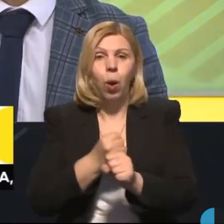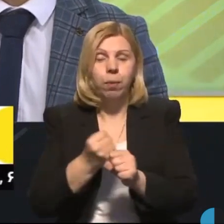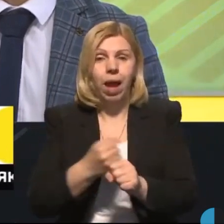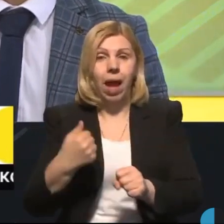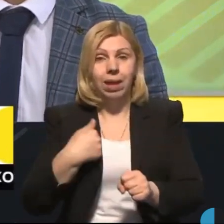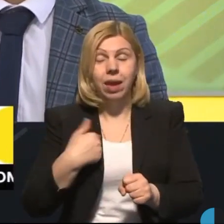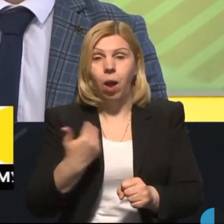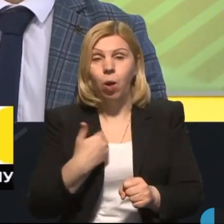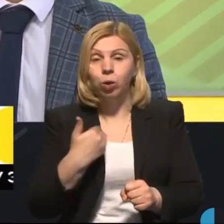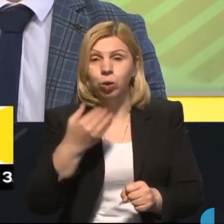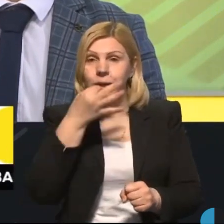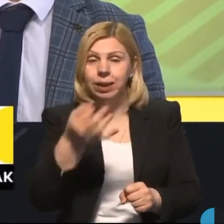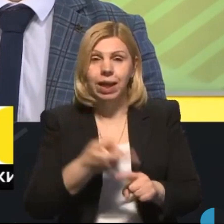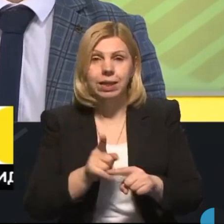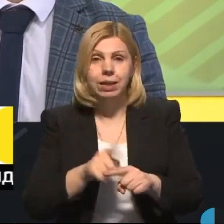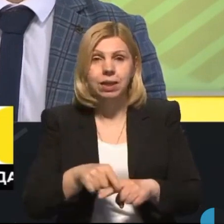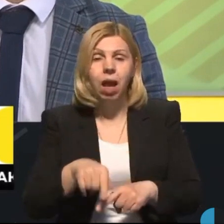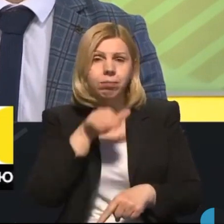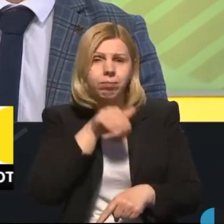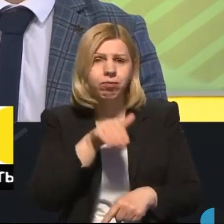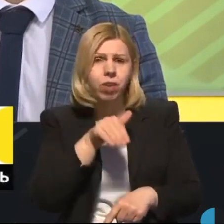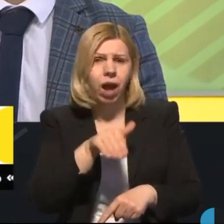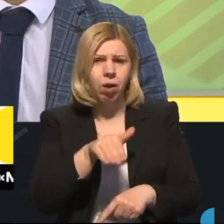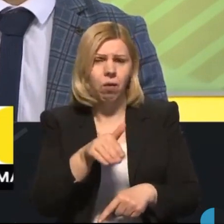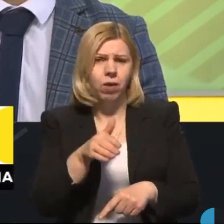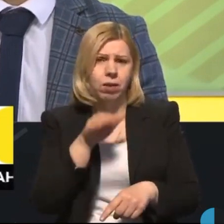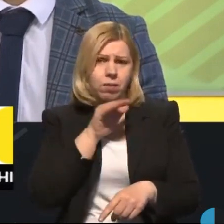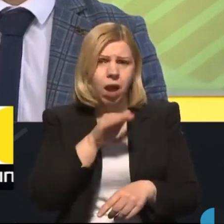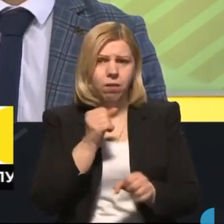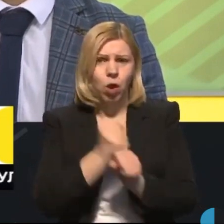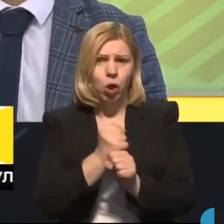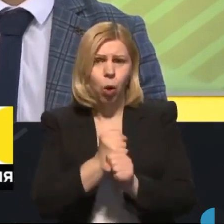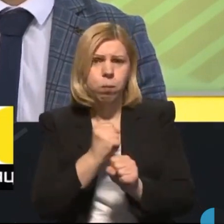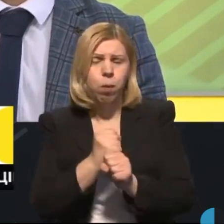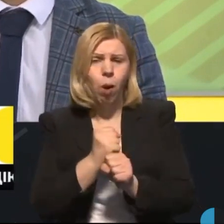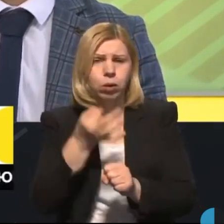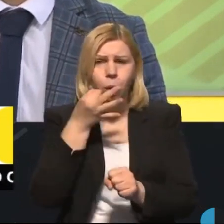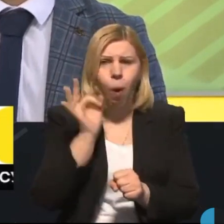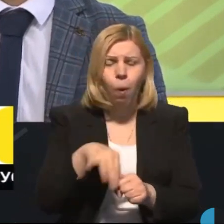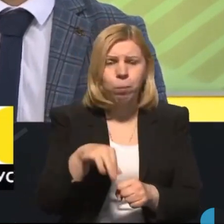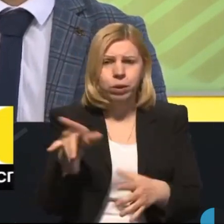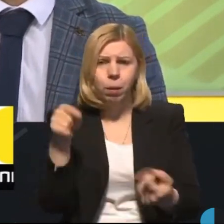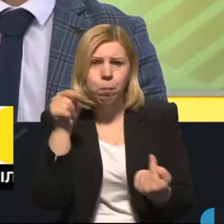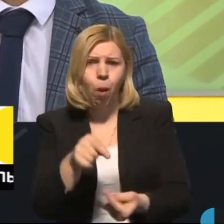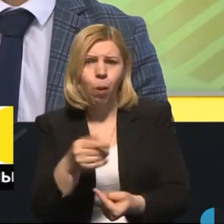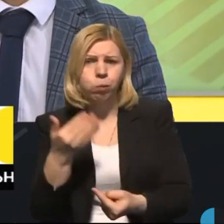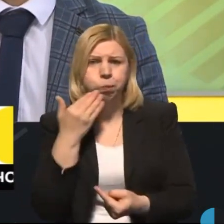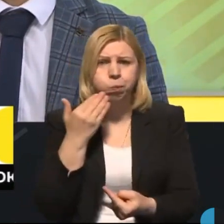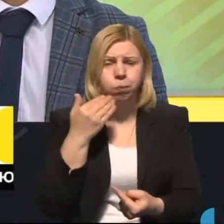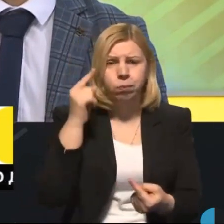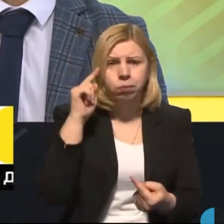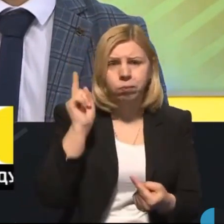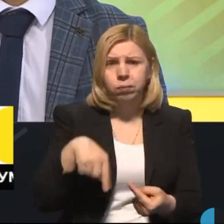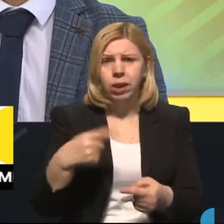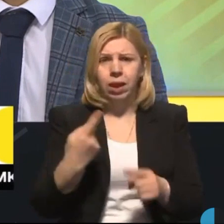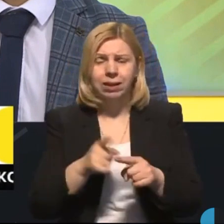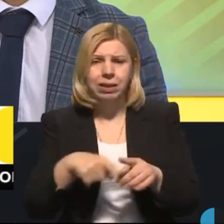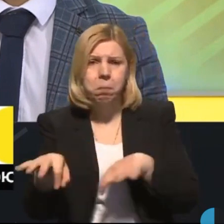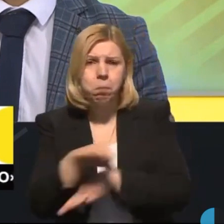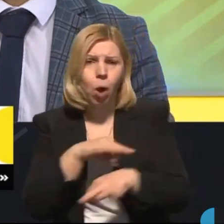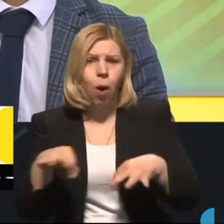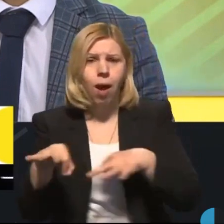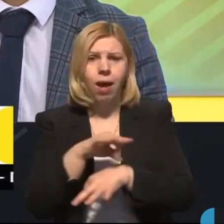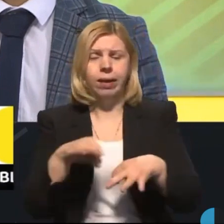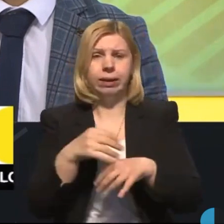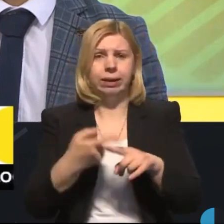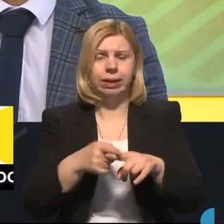я хочу наголосити, що це фахова робота, фаховий підхід щодо тих проєктів,